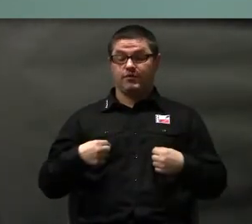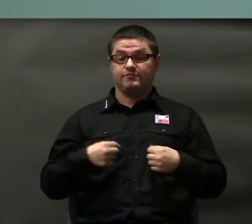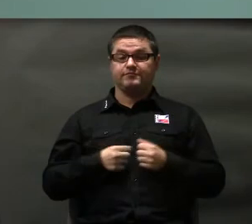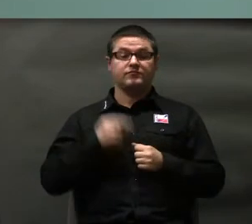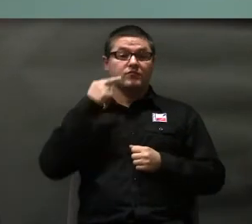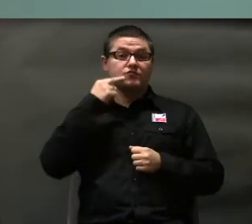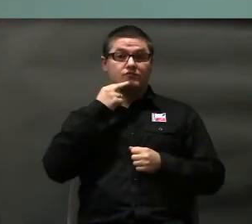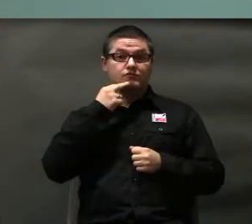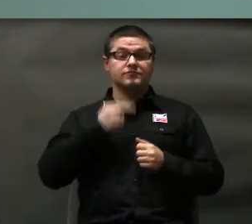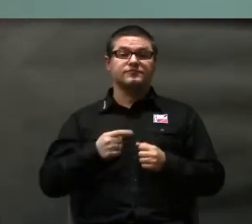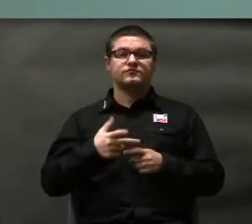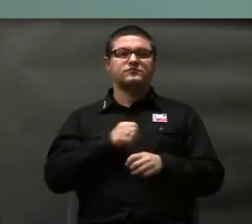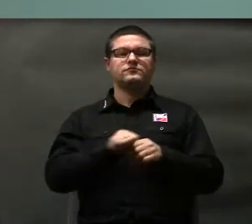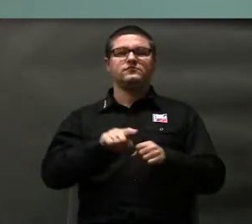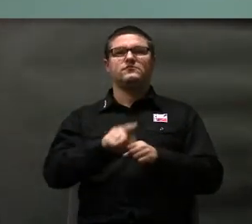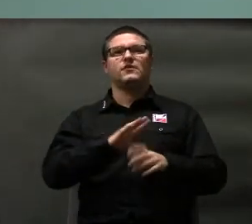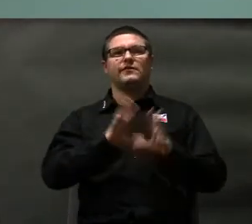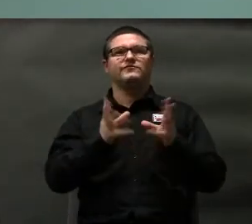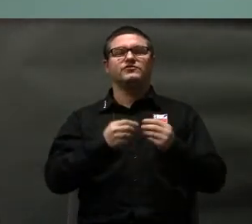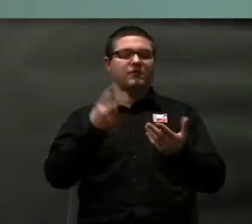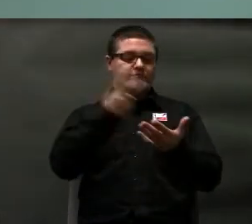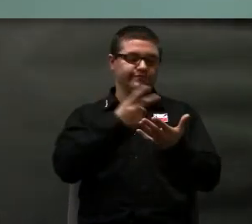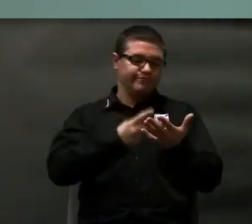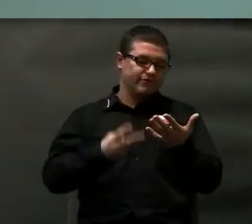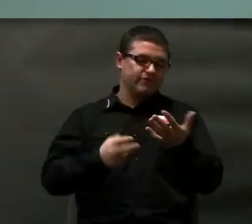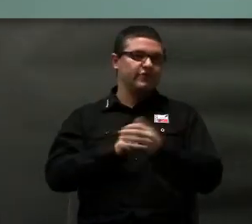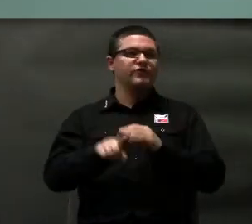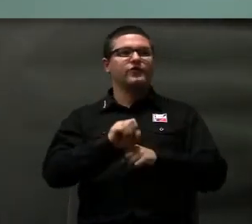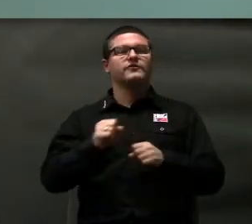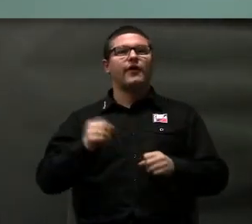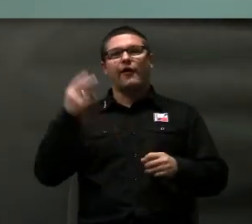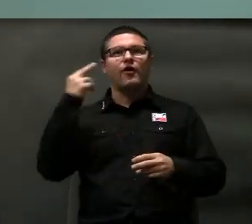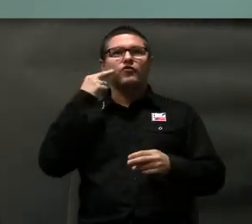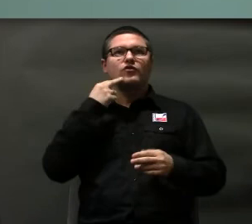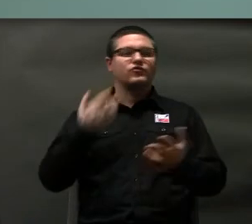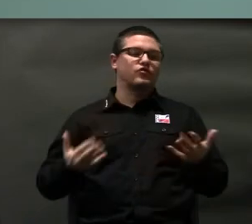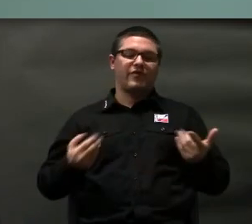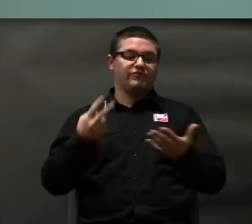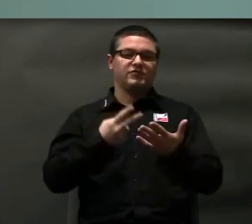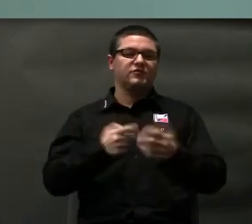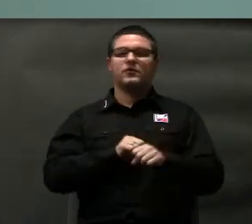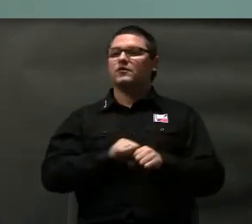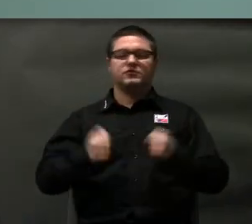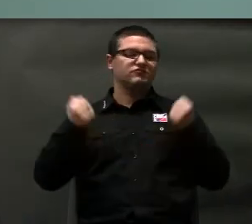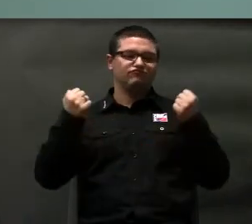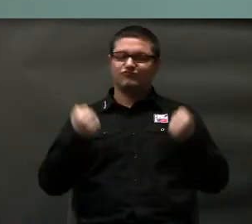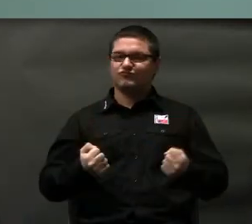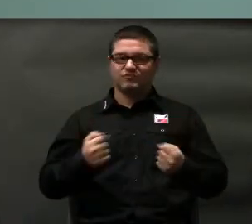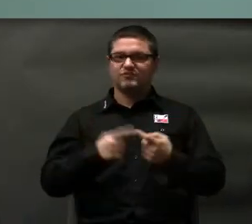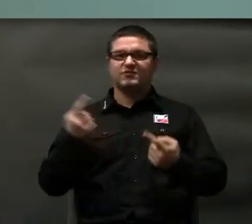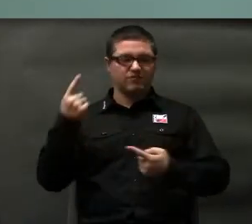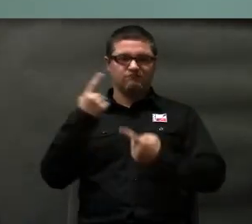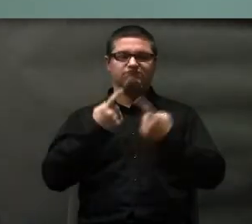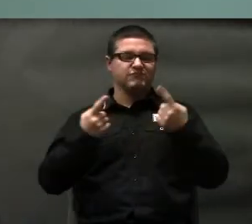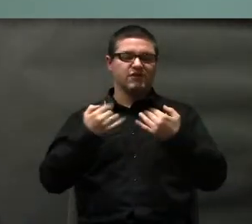Osoba głucha to nie jest tak, żeby ona sobie wszystko przeczyta, że to żadna filozofia być głuchym. To jednak jest trochę filozofia i dlatego